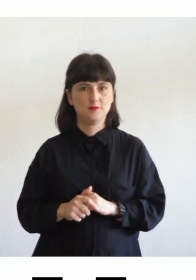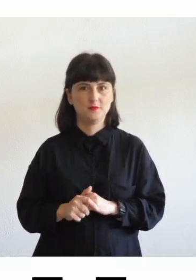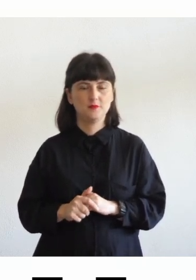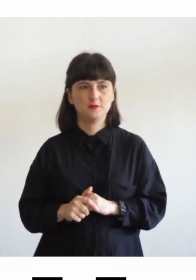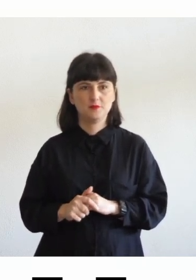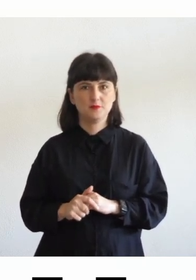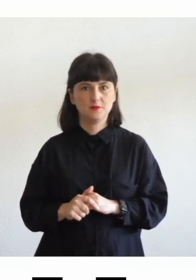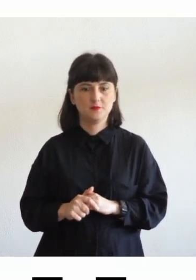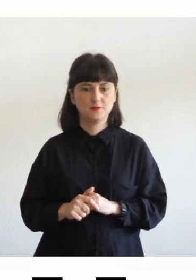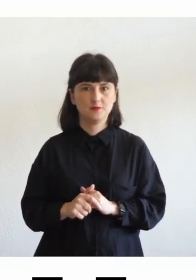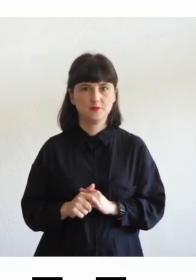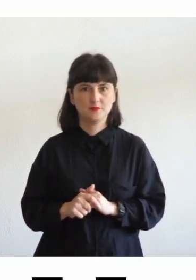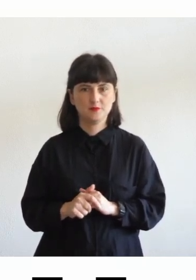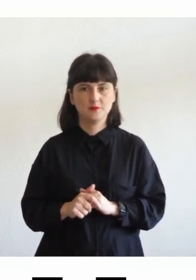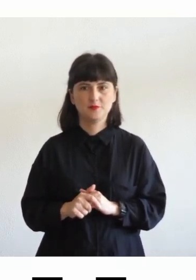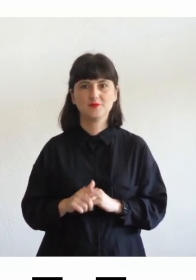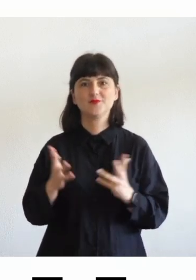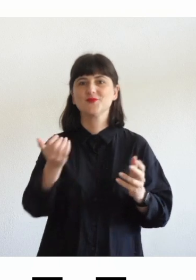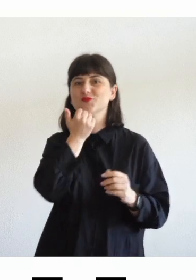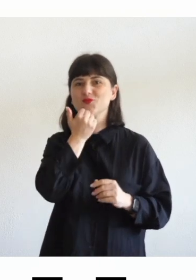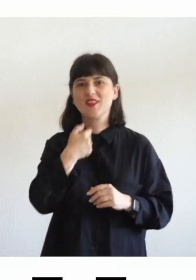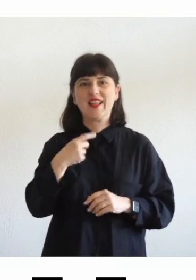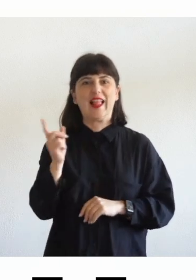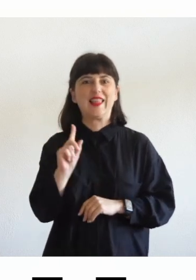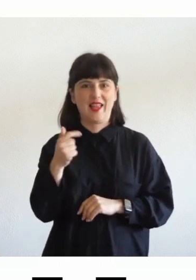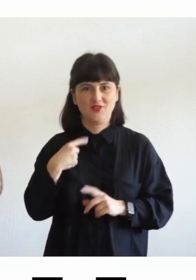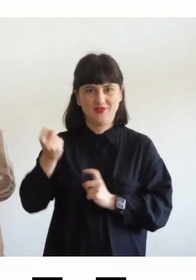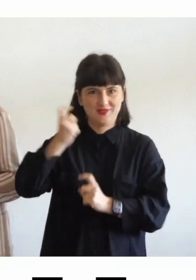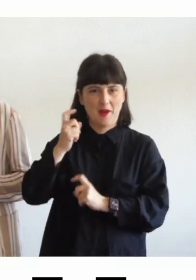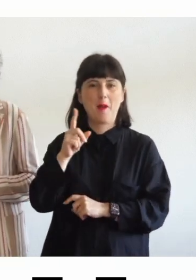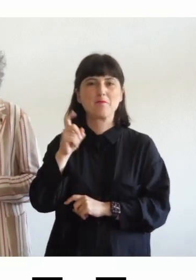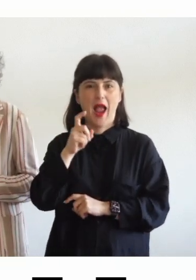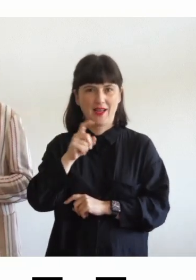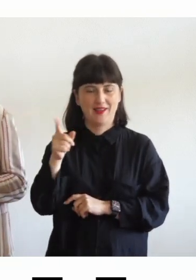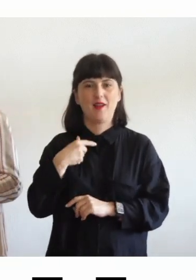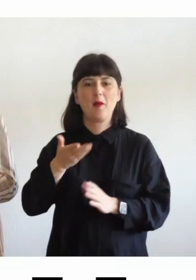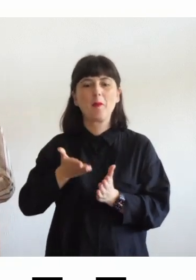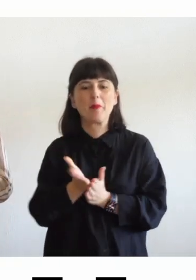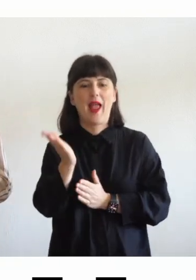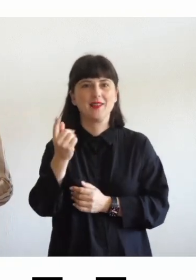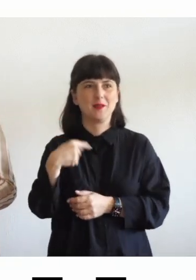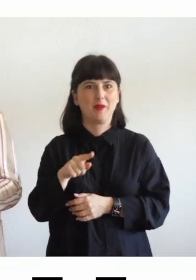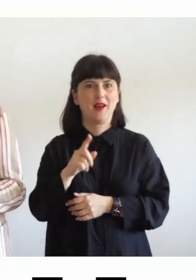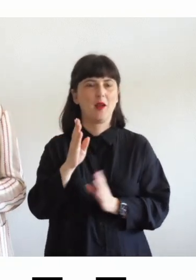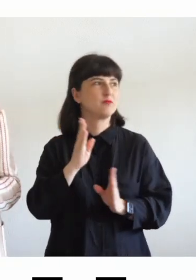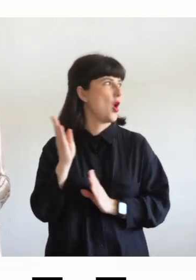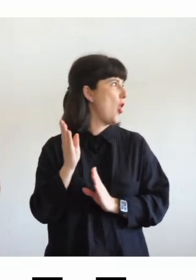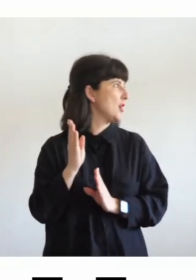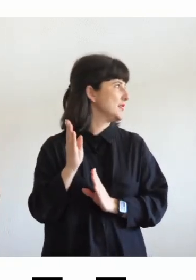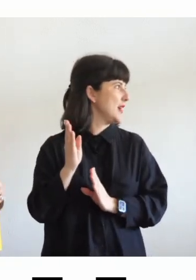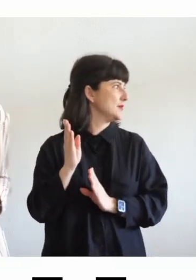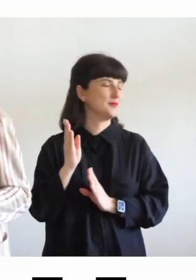dei taxi sono io vengo da fermo nelle Marche sono passata per Bologna vi dico solo questo ecco